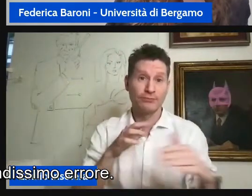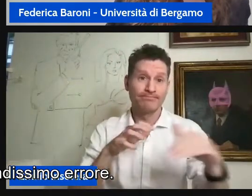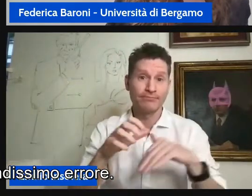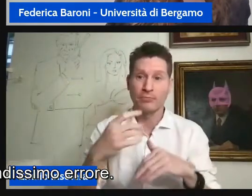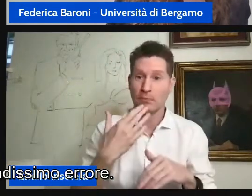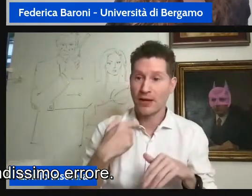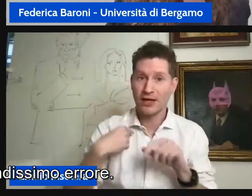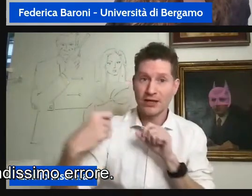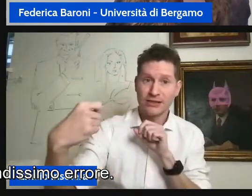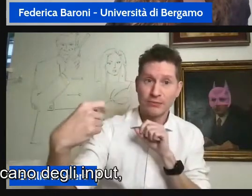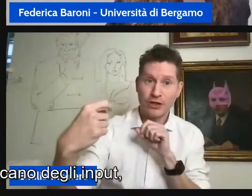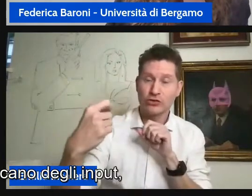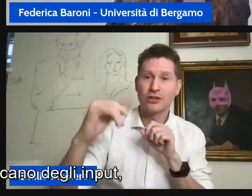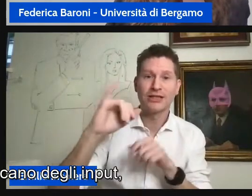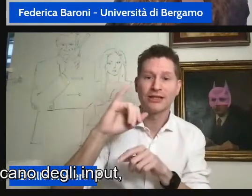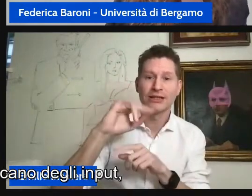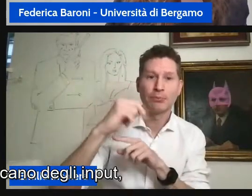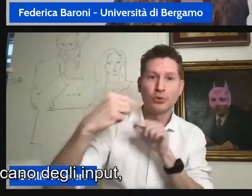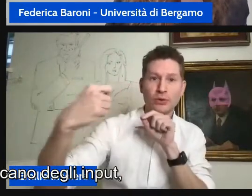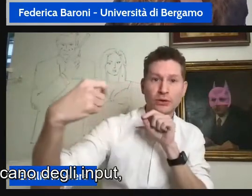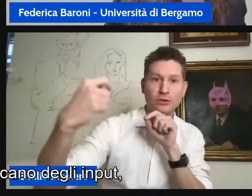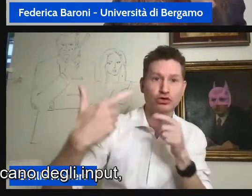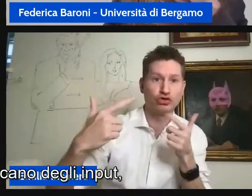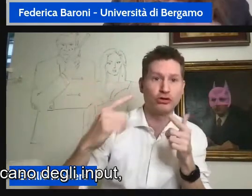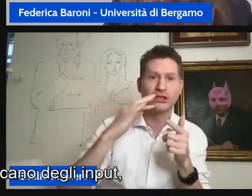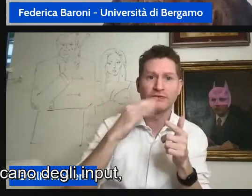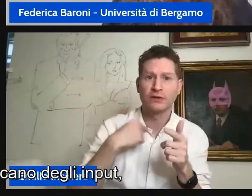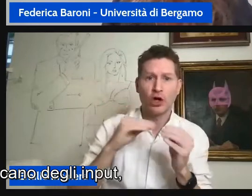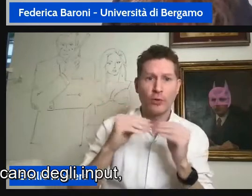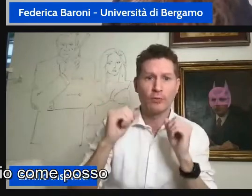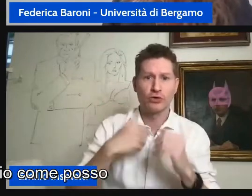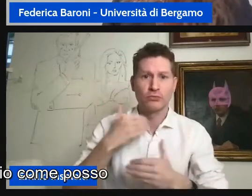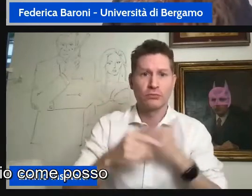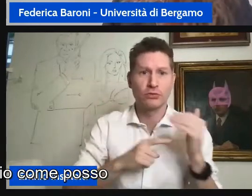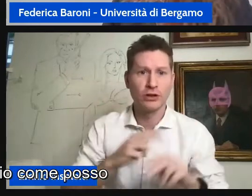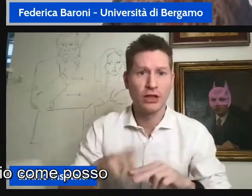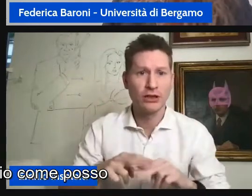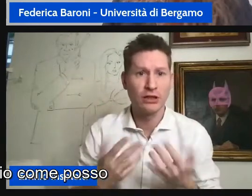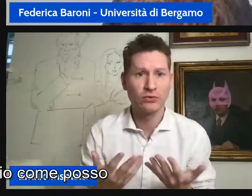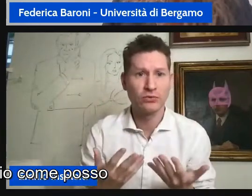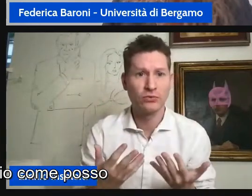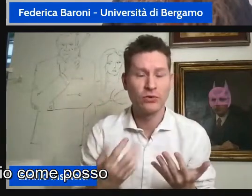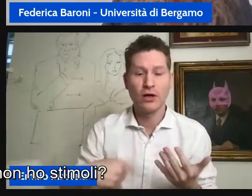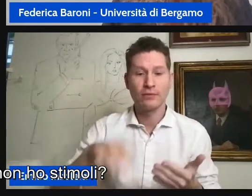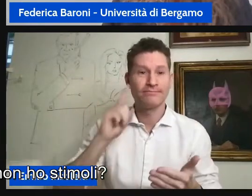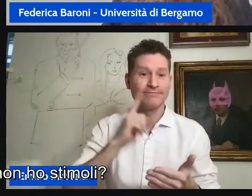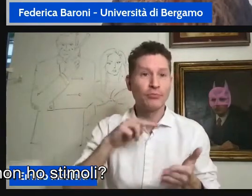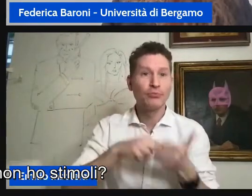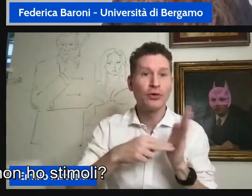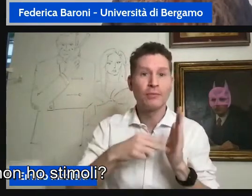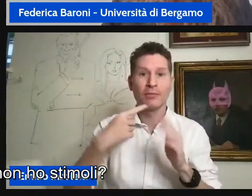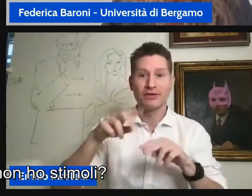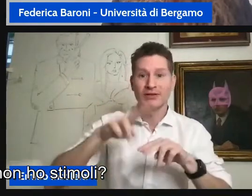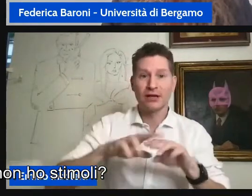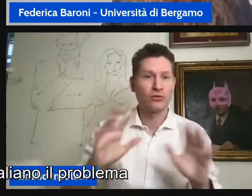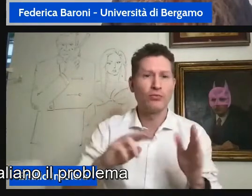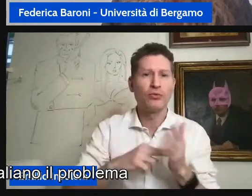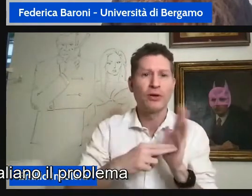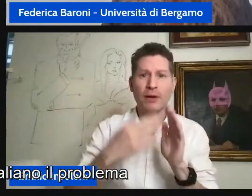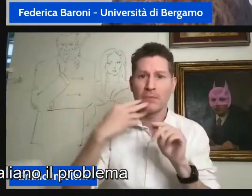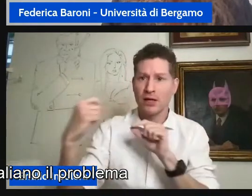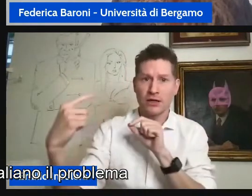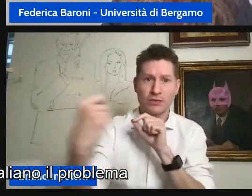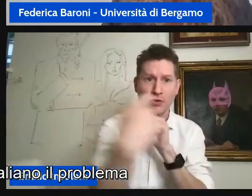grandissimo errore perché ci mancano degli input degli stimoli e io come posso migliorare se non ho stimoli